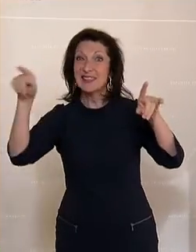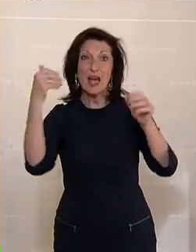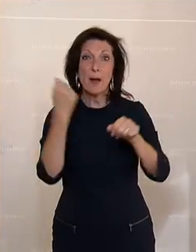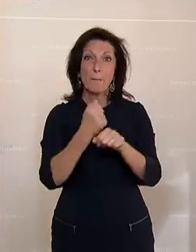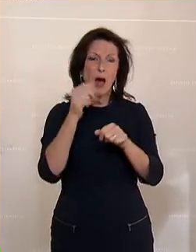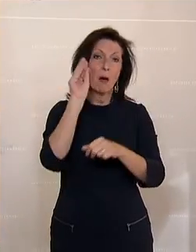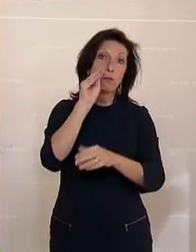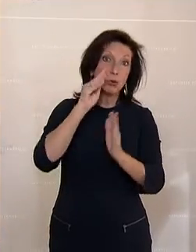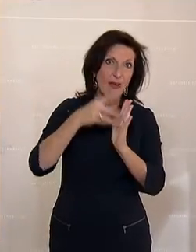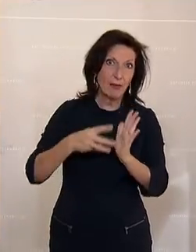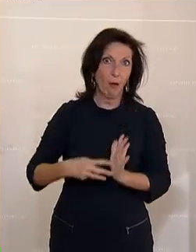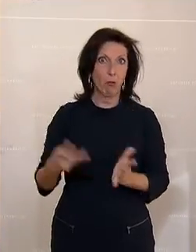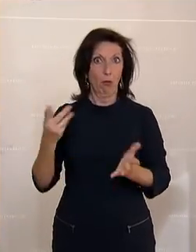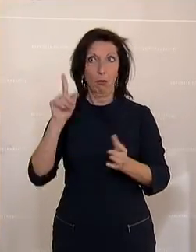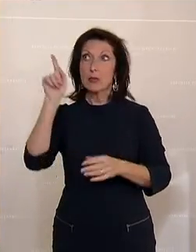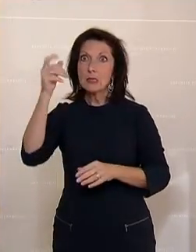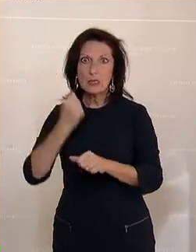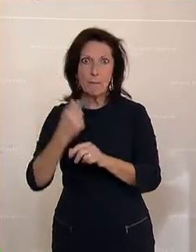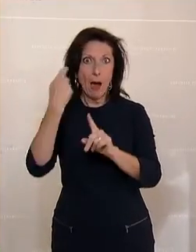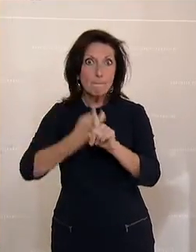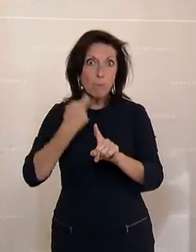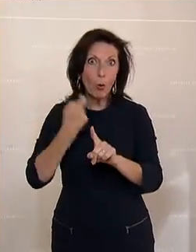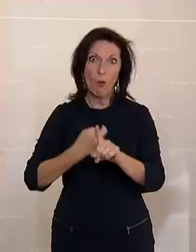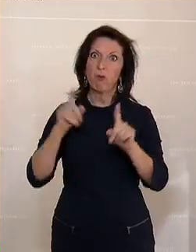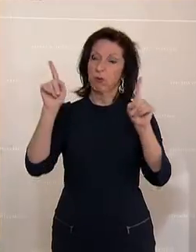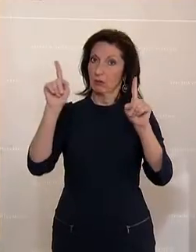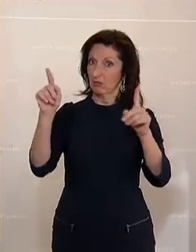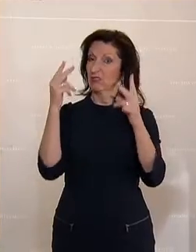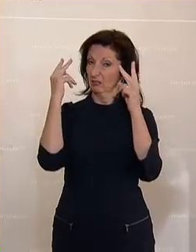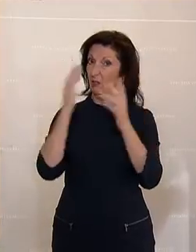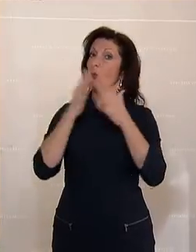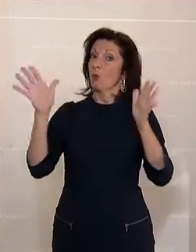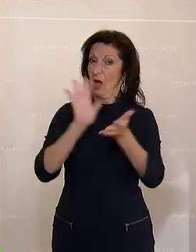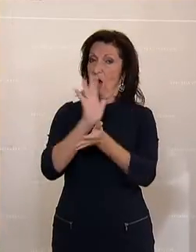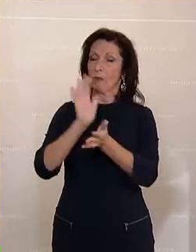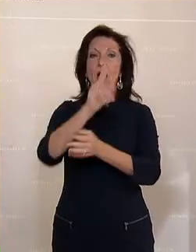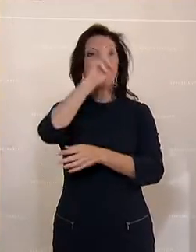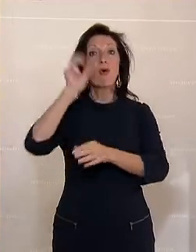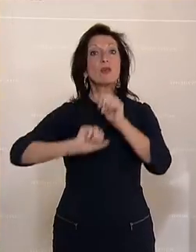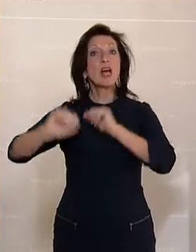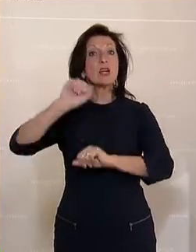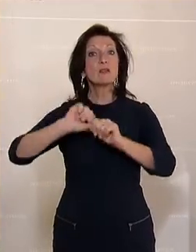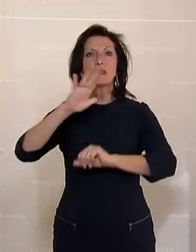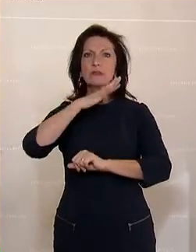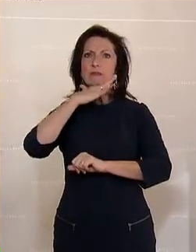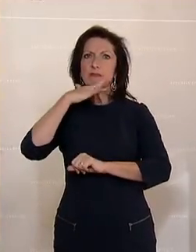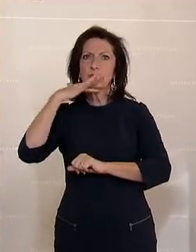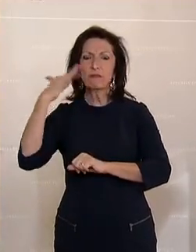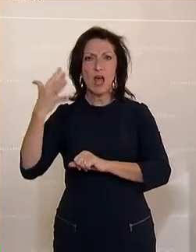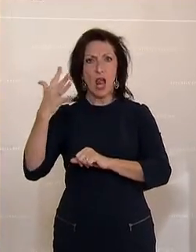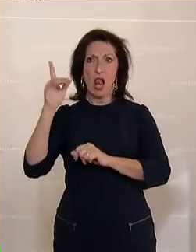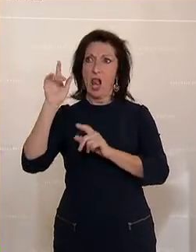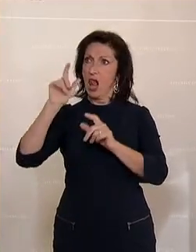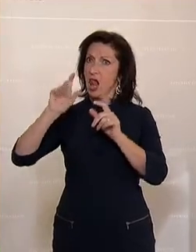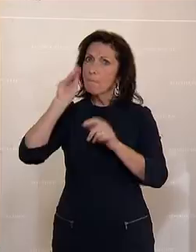Beschwerden immer eine wichtige Kontrollfunktion wahrnehmen. So hat die Volksanwaltschaft mit einer Vielzahl an Beschwerden zu tun,